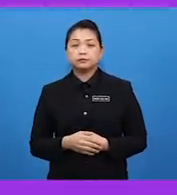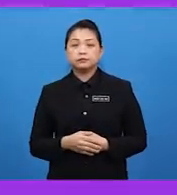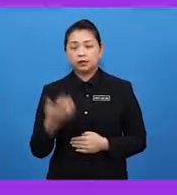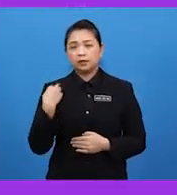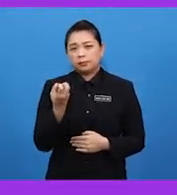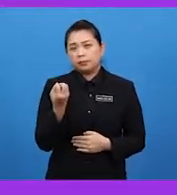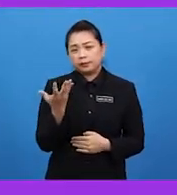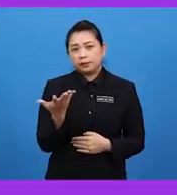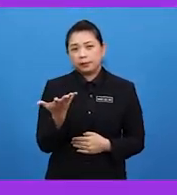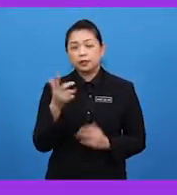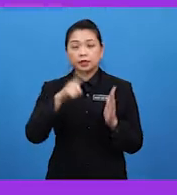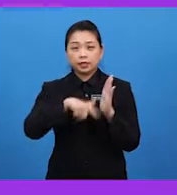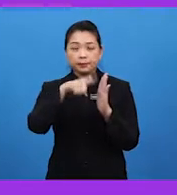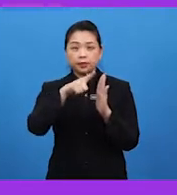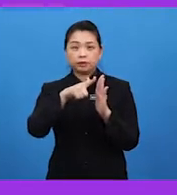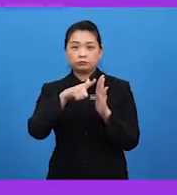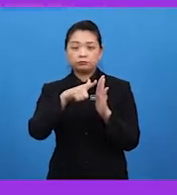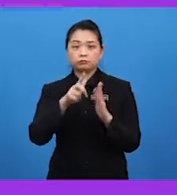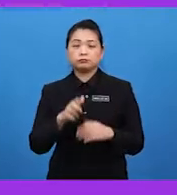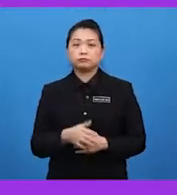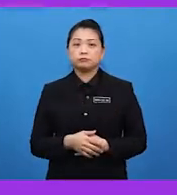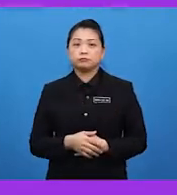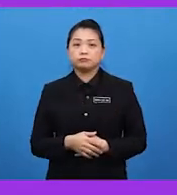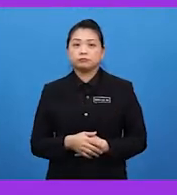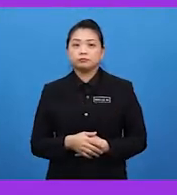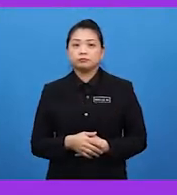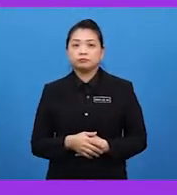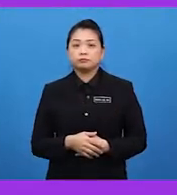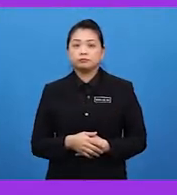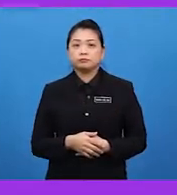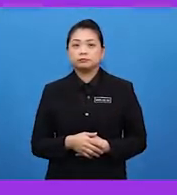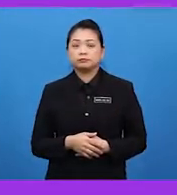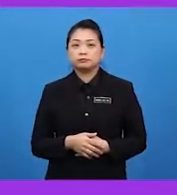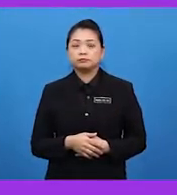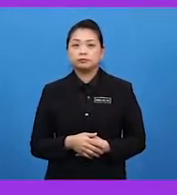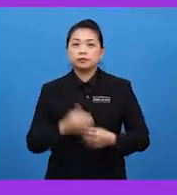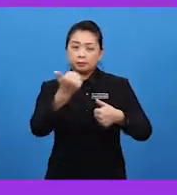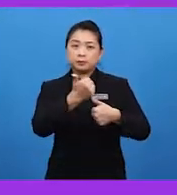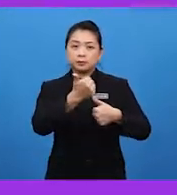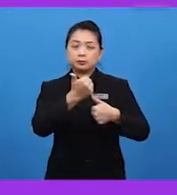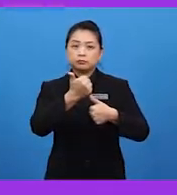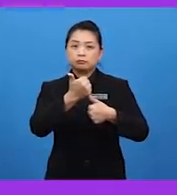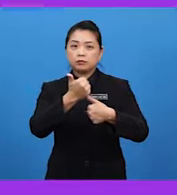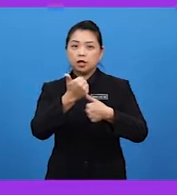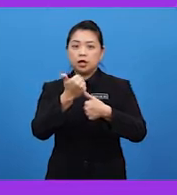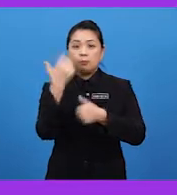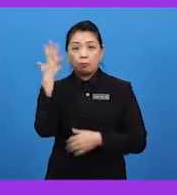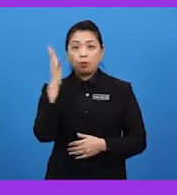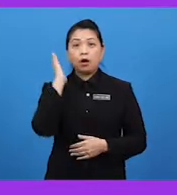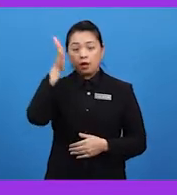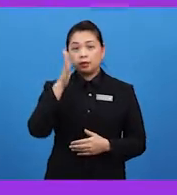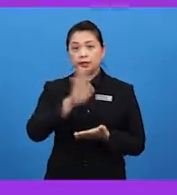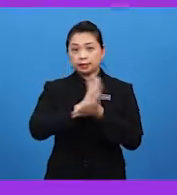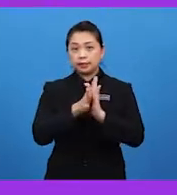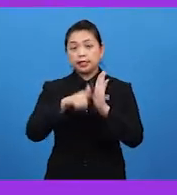beberapa kelebihan utama. Antaranya ialah, pertama, pokok akan menjadi